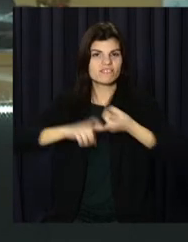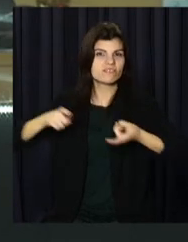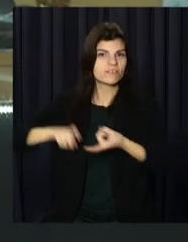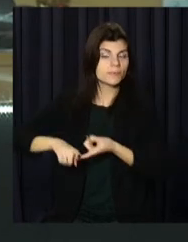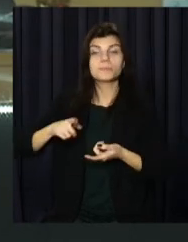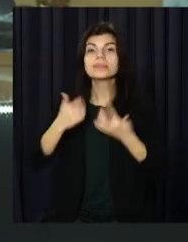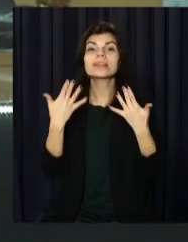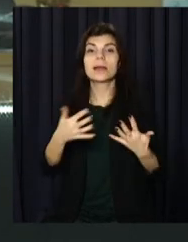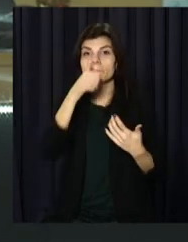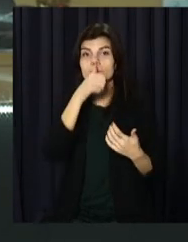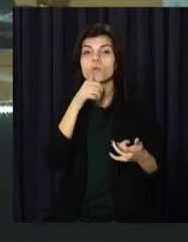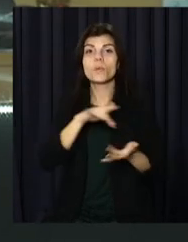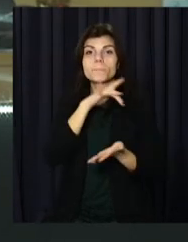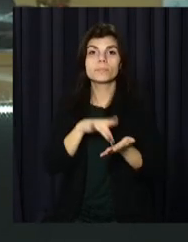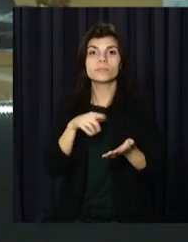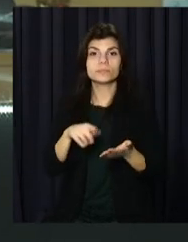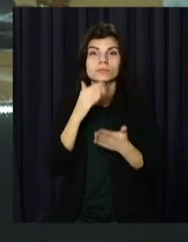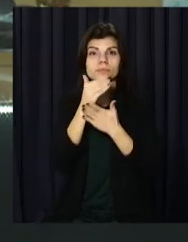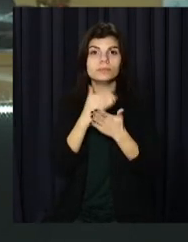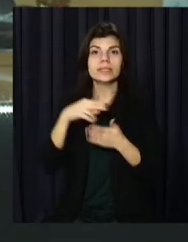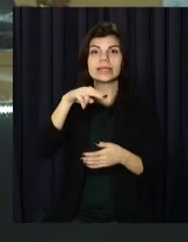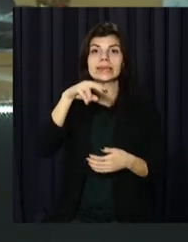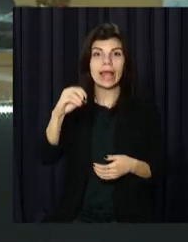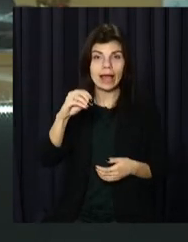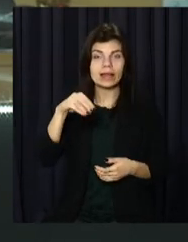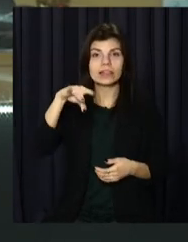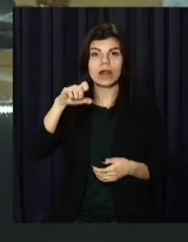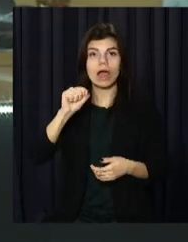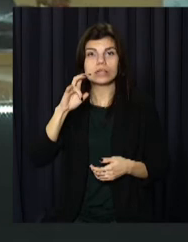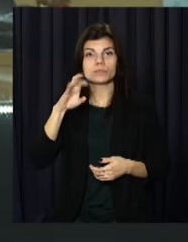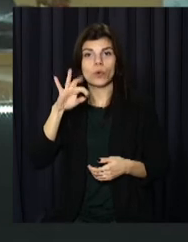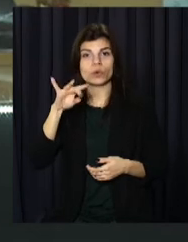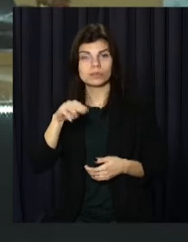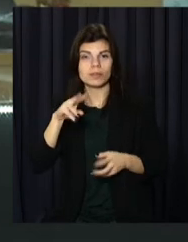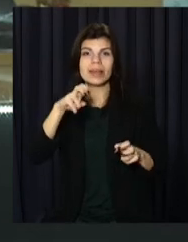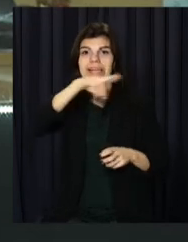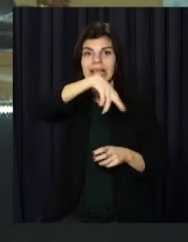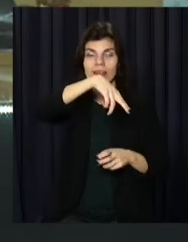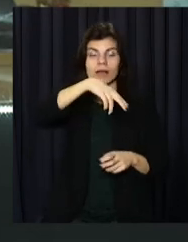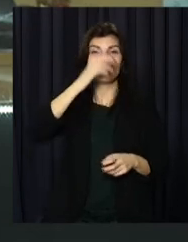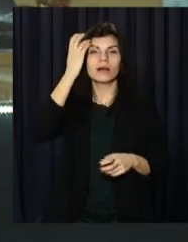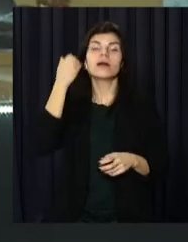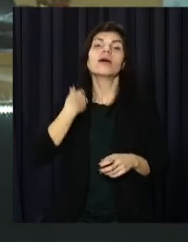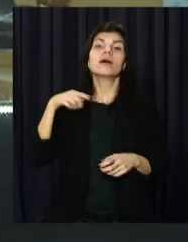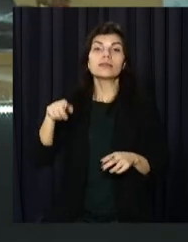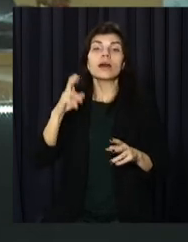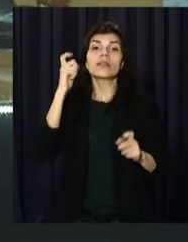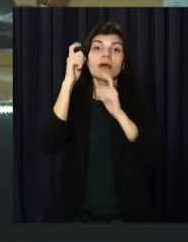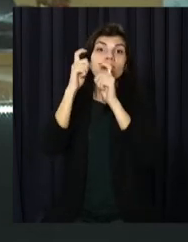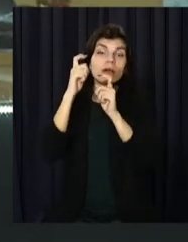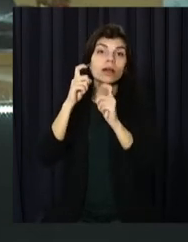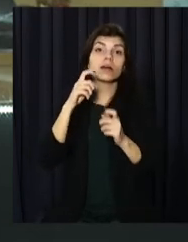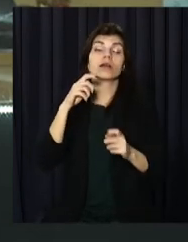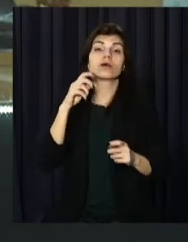декілька місяців у місті діє за стосунок ДТранспорт. У ньому в режимі онлайн можна відслідковувати пересування трамваїв,